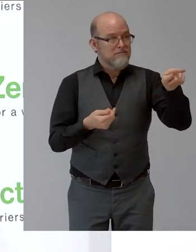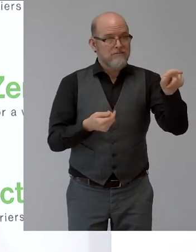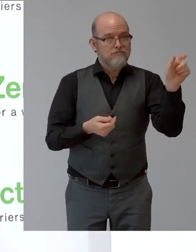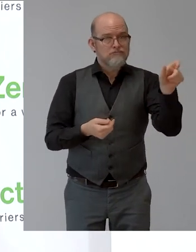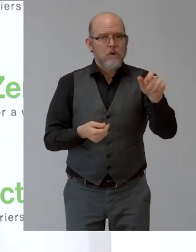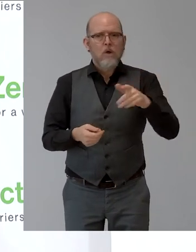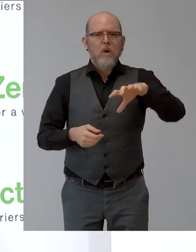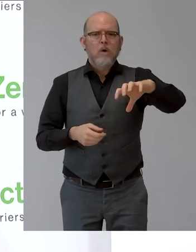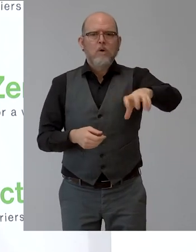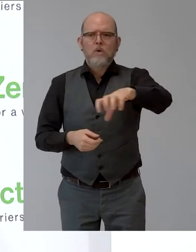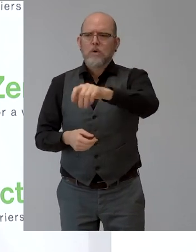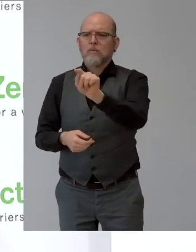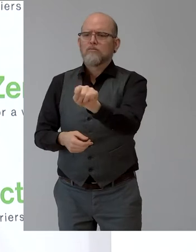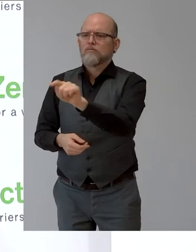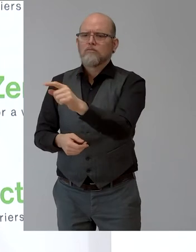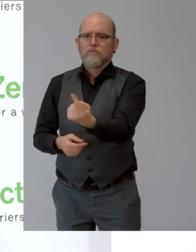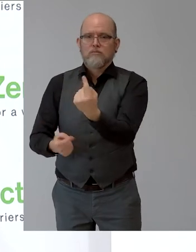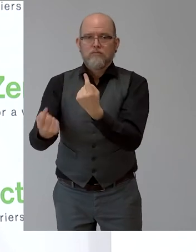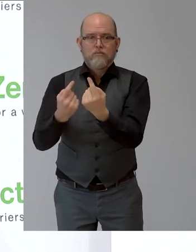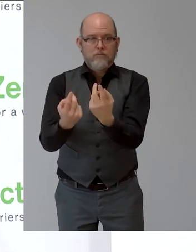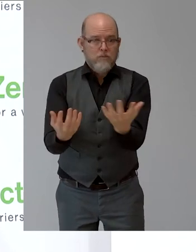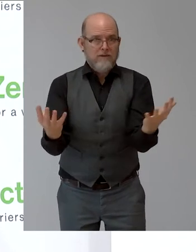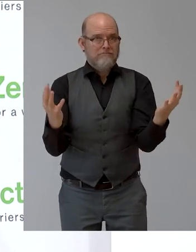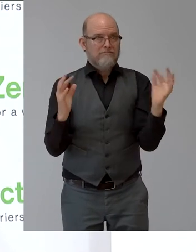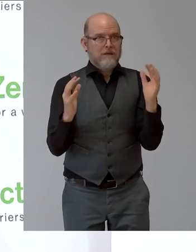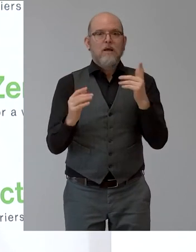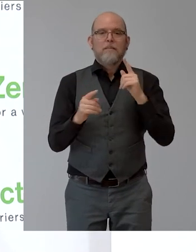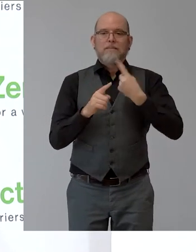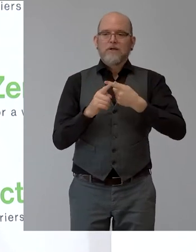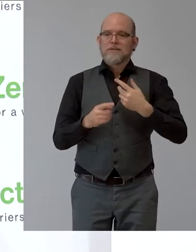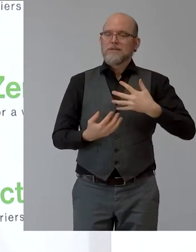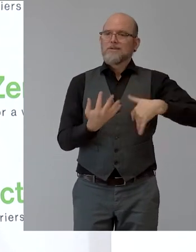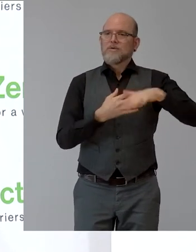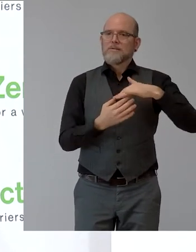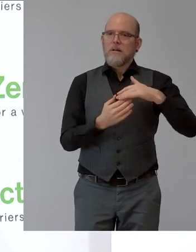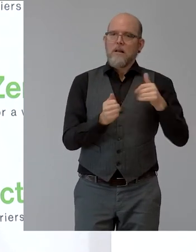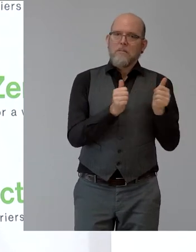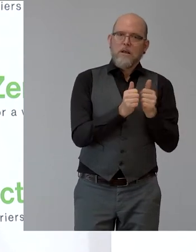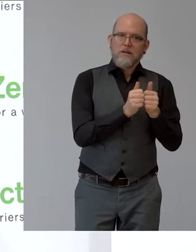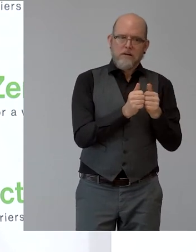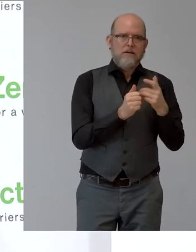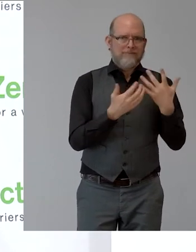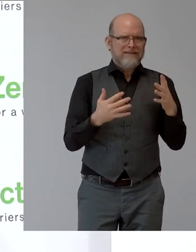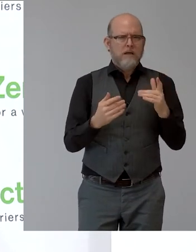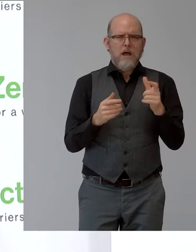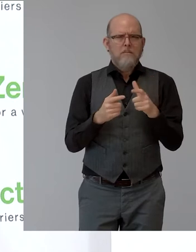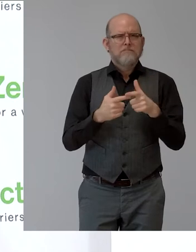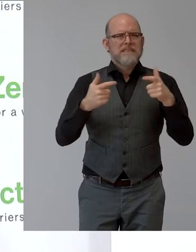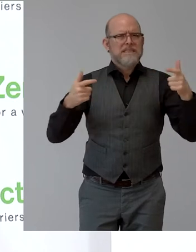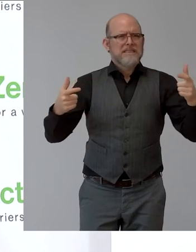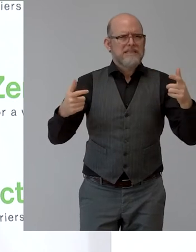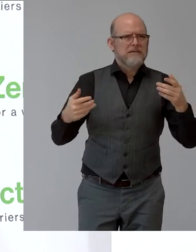sonstiger Stakeholder, Sozialpartner, um dieses Thema breit zu diskutieren. Die Volksanwaltschaft hat hier einen Bericht veröffentlicht,